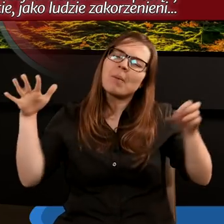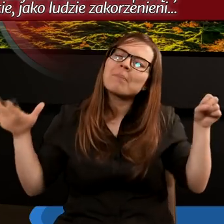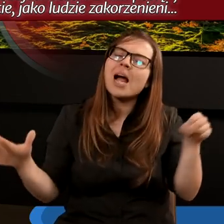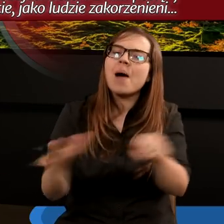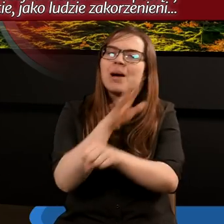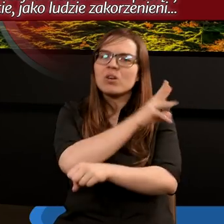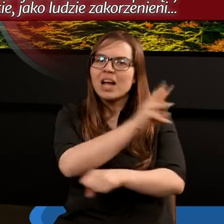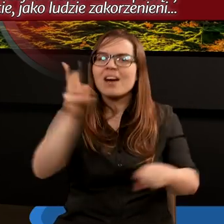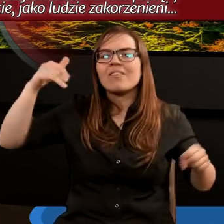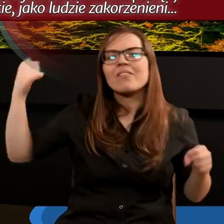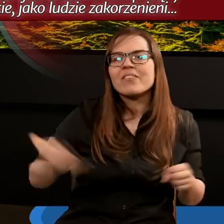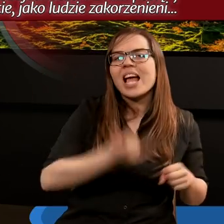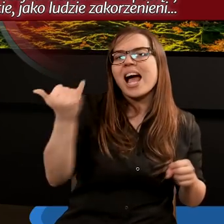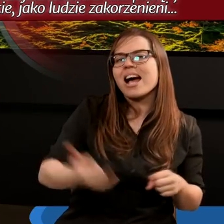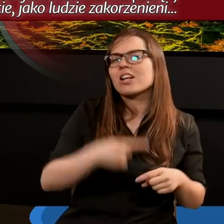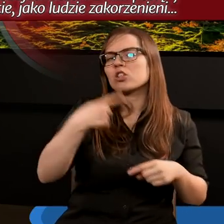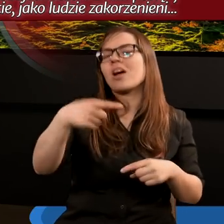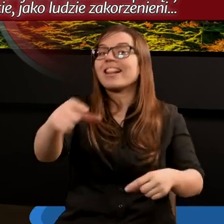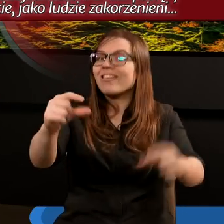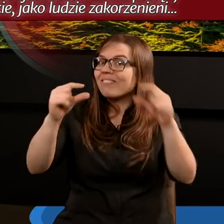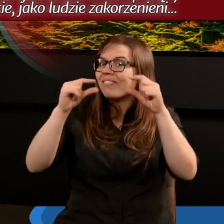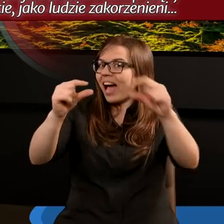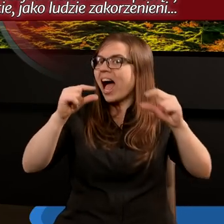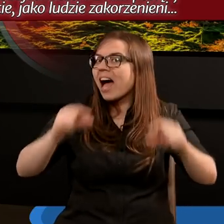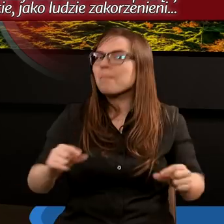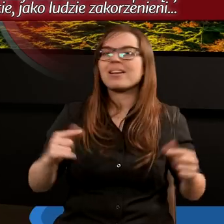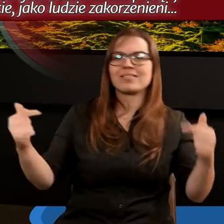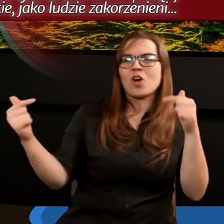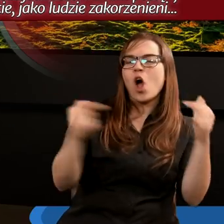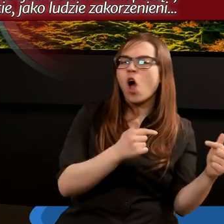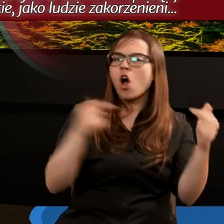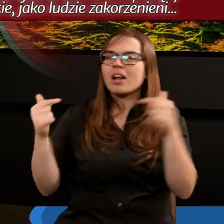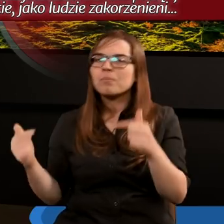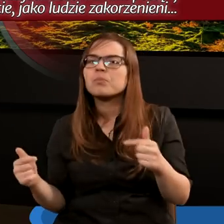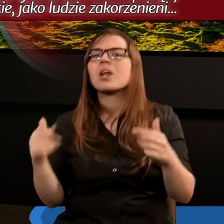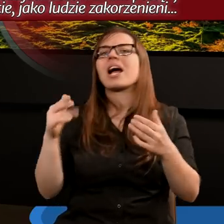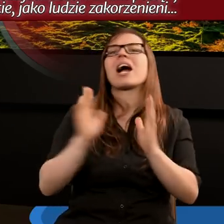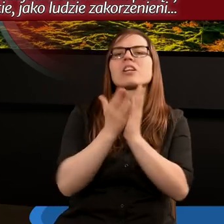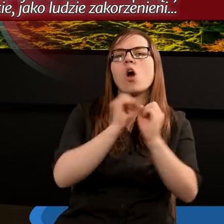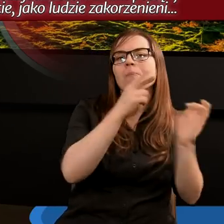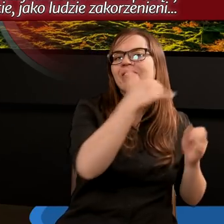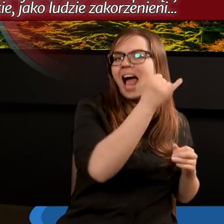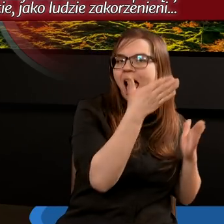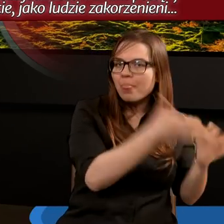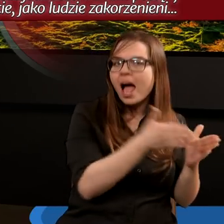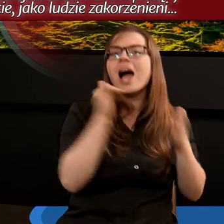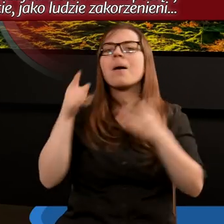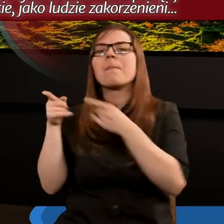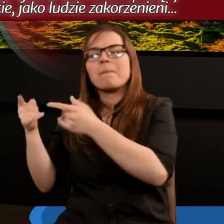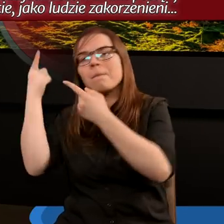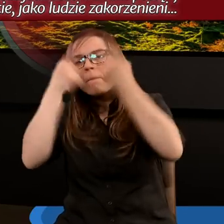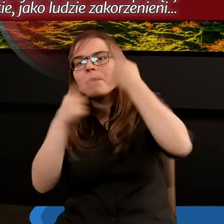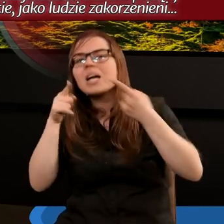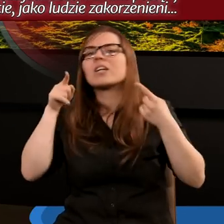przepełnia Was wdzięczność. Kolejny fragment, który koresponduje z Księgą Apokalipsy, gdzie jest